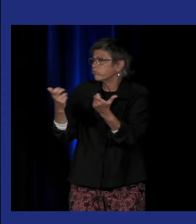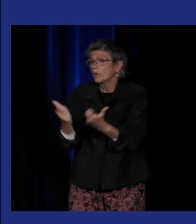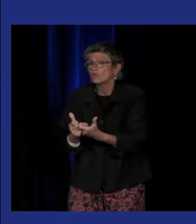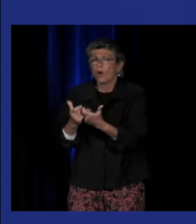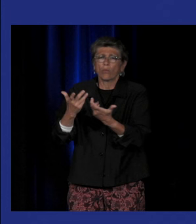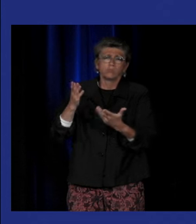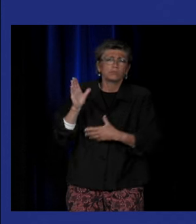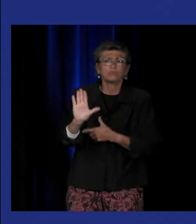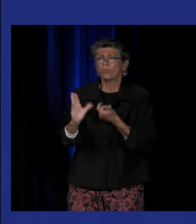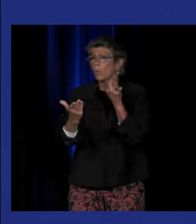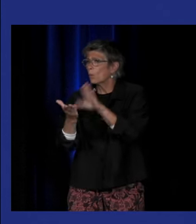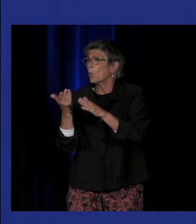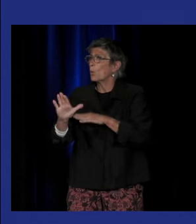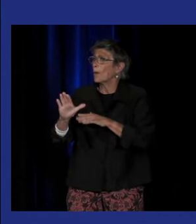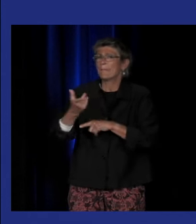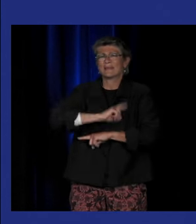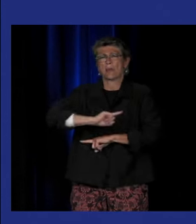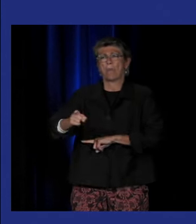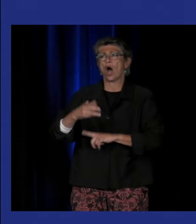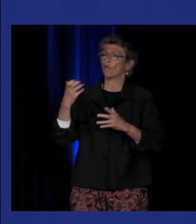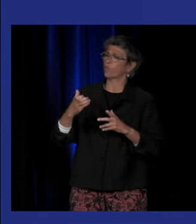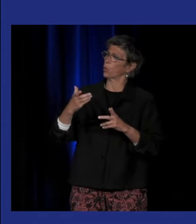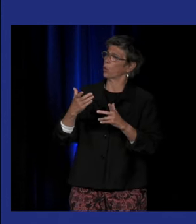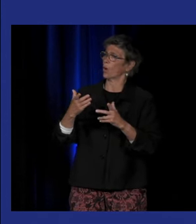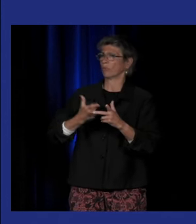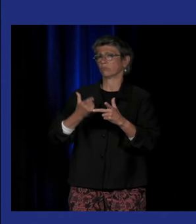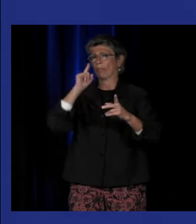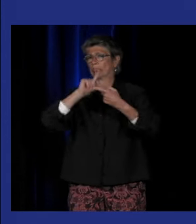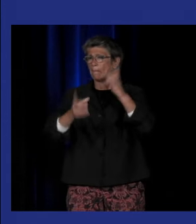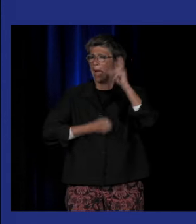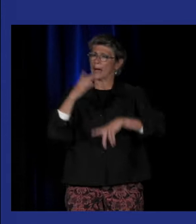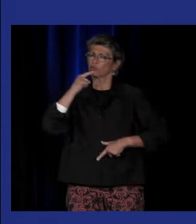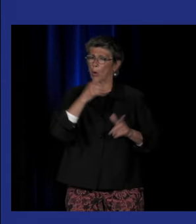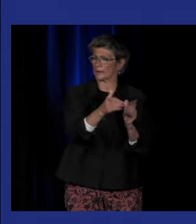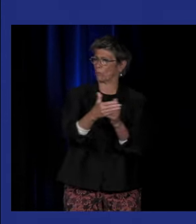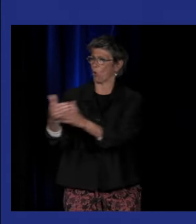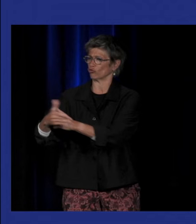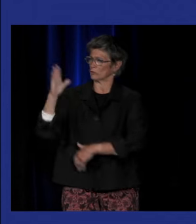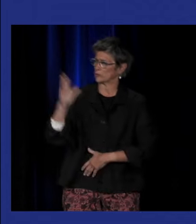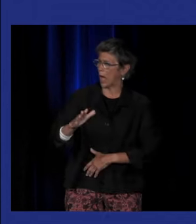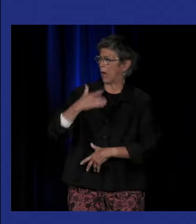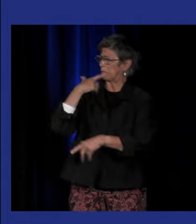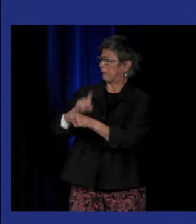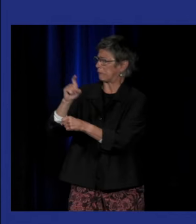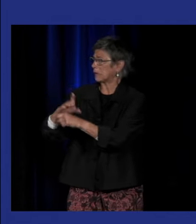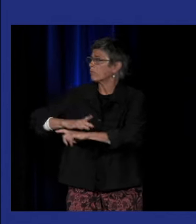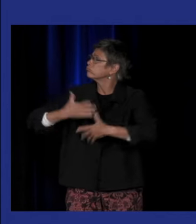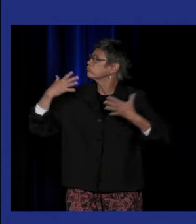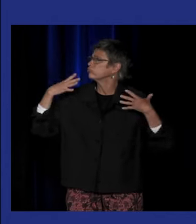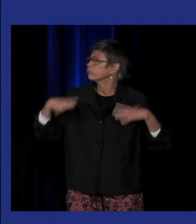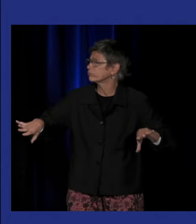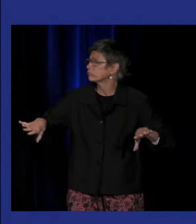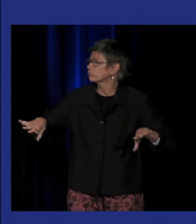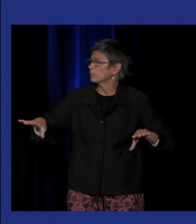artistiques sourdes. Mais notre intention n'est pas de faire une typologie de l'art sourd. Nous ne sommes pas prêts. Ce n pas le lieu.